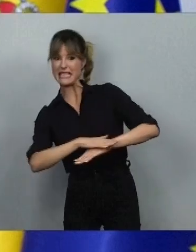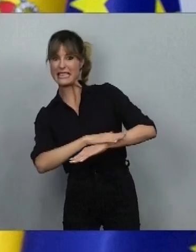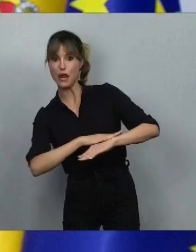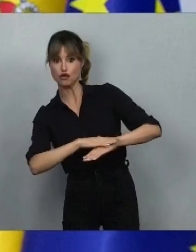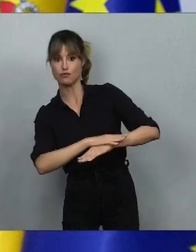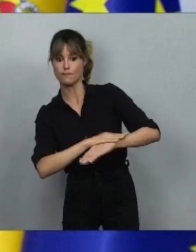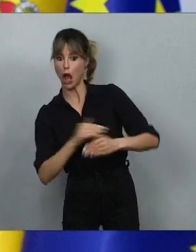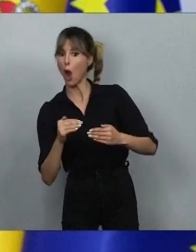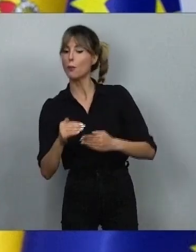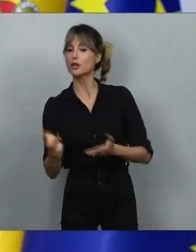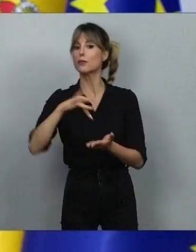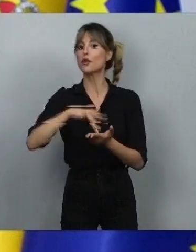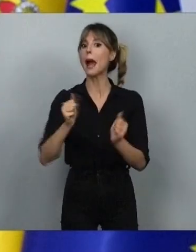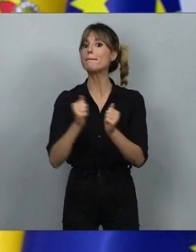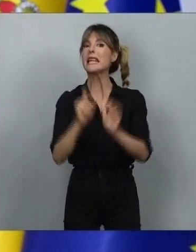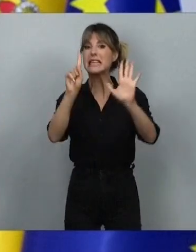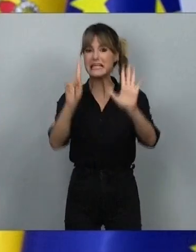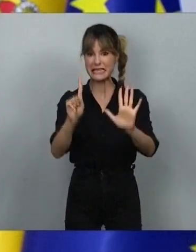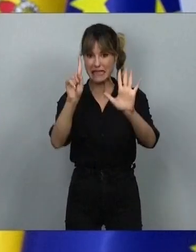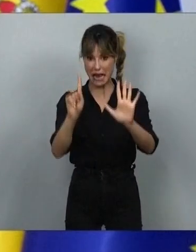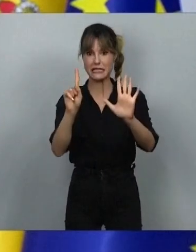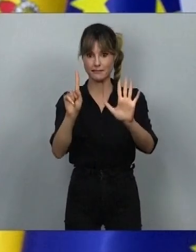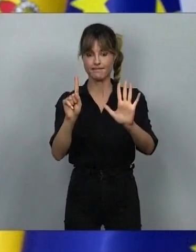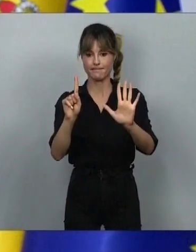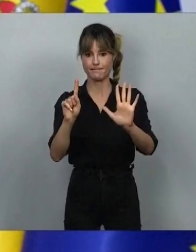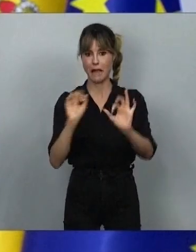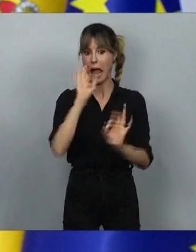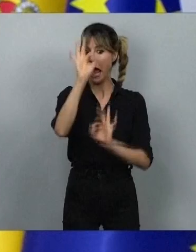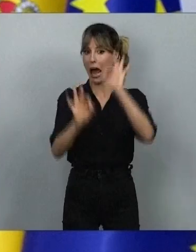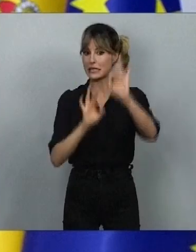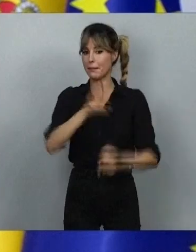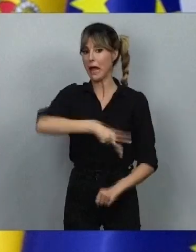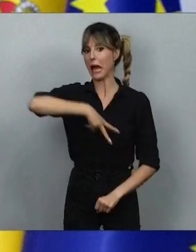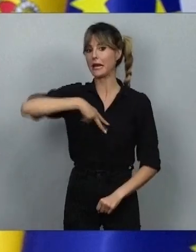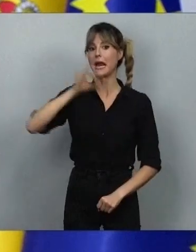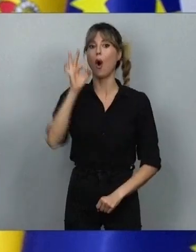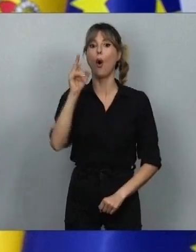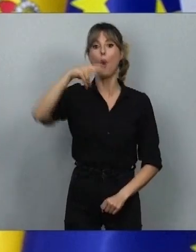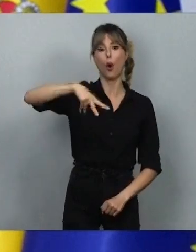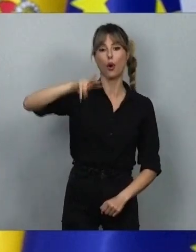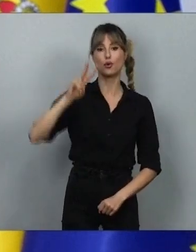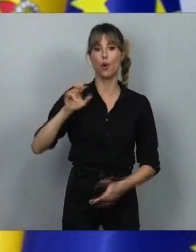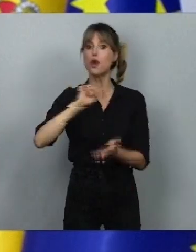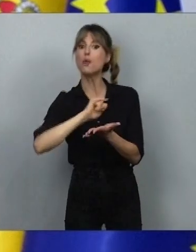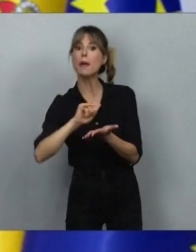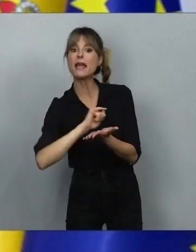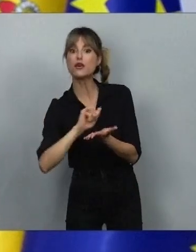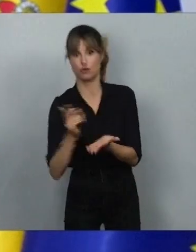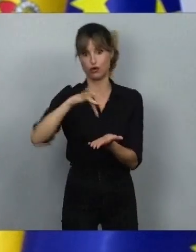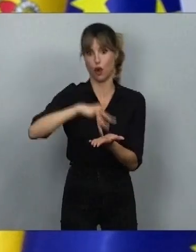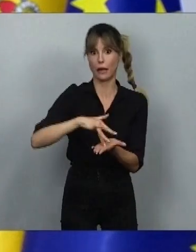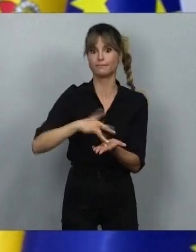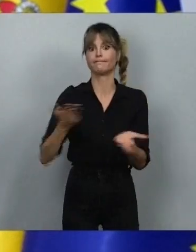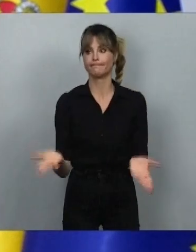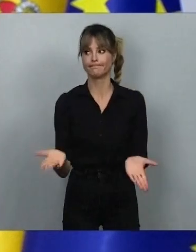تنضم إلينا لطريق السلام واختيار العملية السياسية لحل النزاع وأعتقد